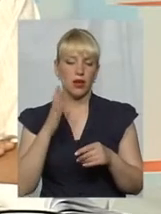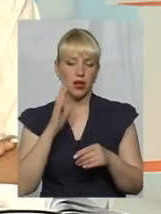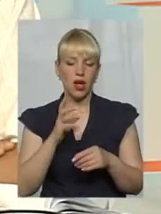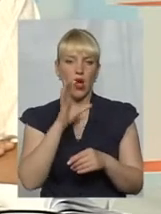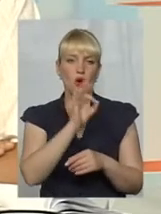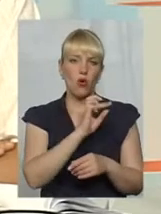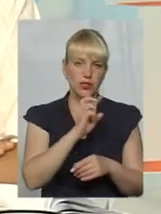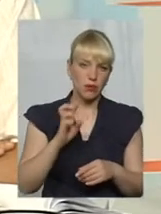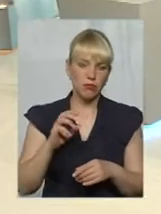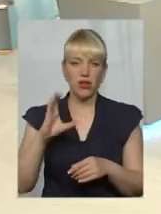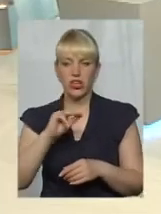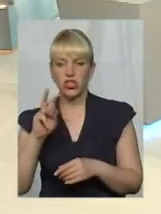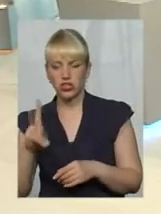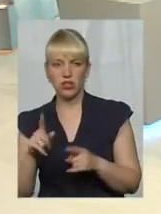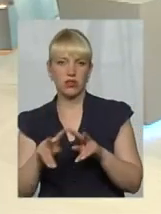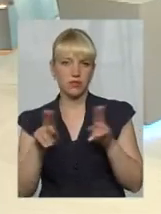десь втрачать.